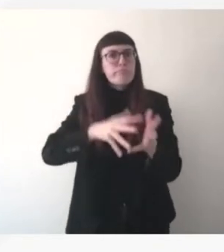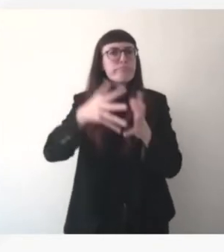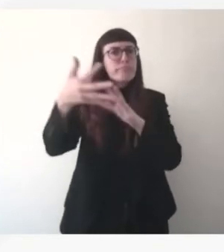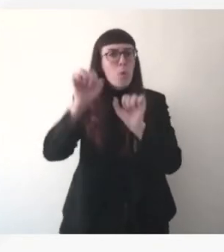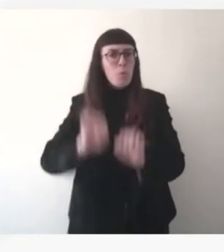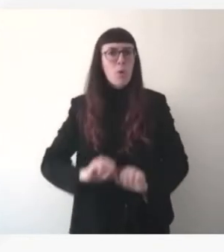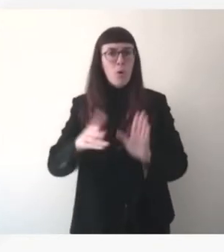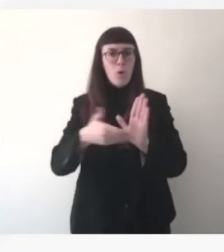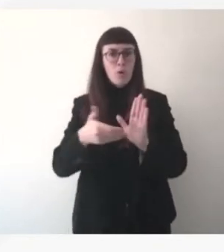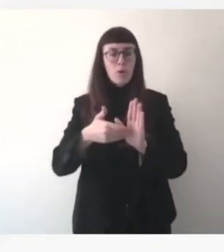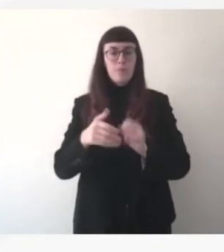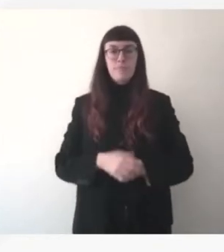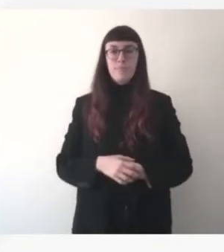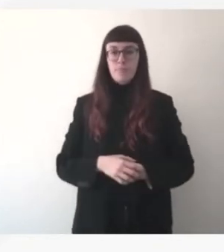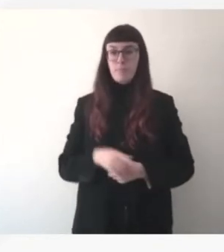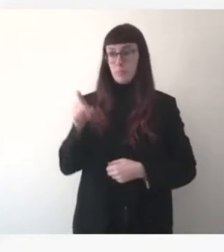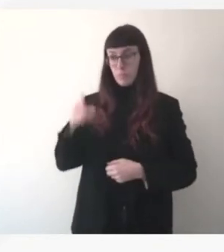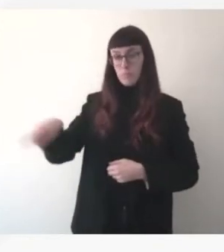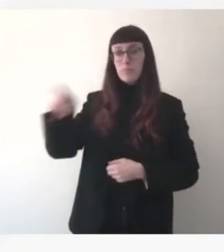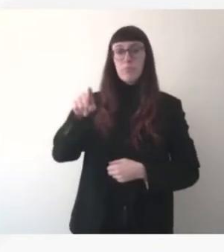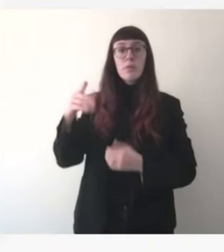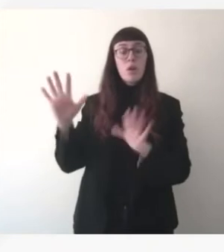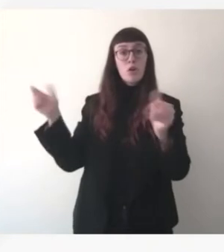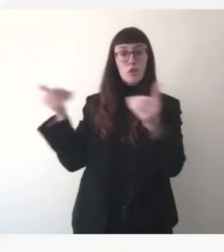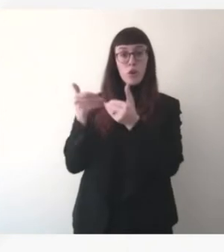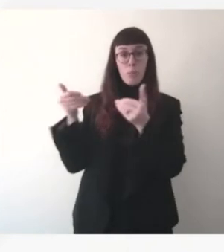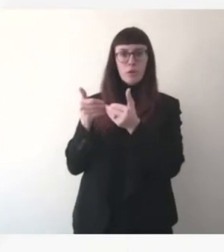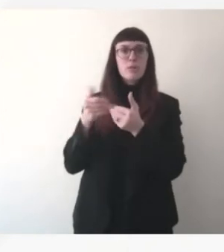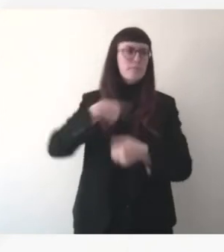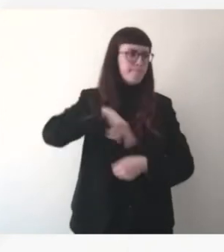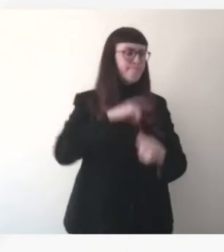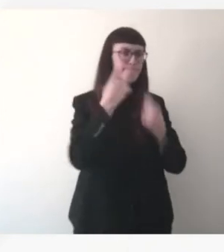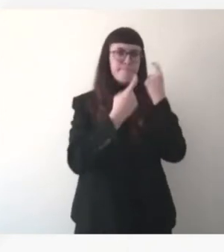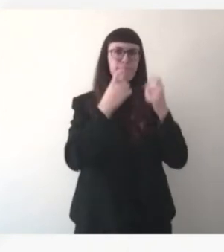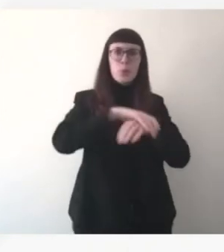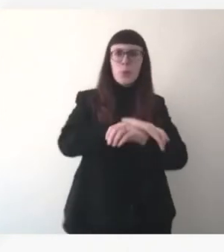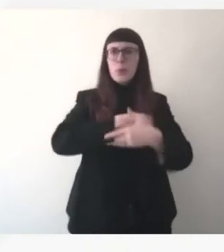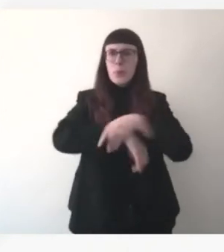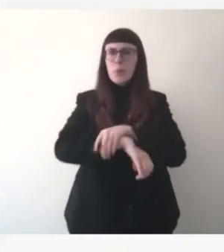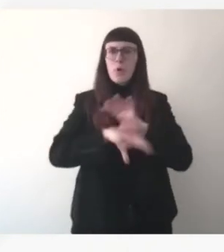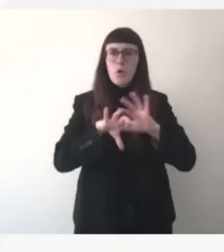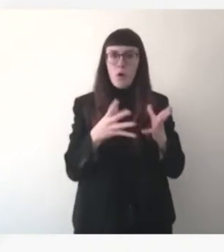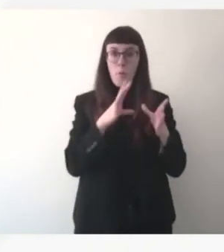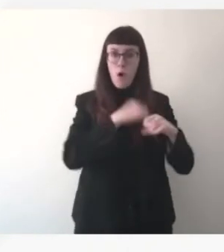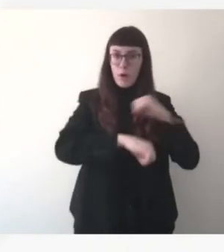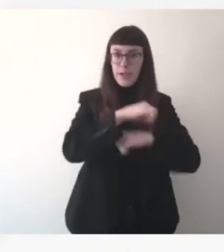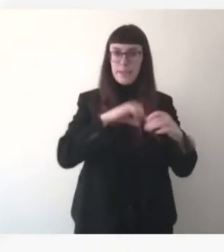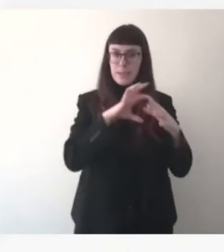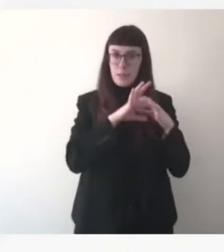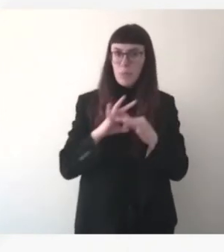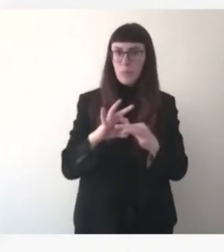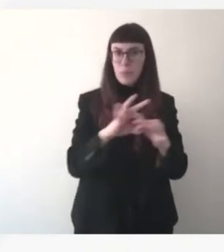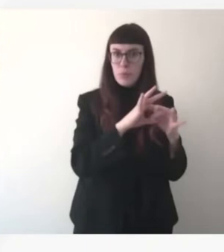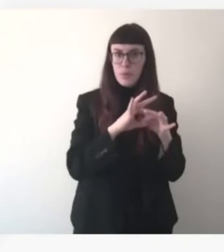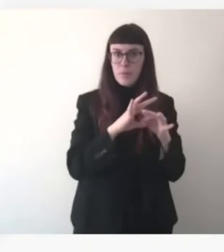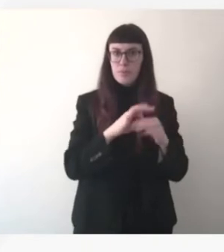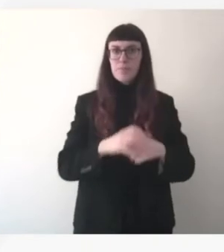de nos amis ukrainiens et nous sommes en train de nous coordonner avec l'aide évidemment de la commission pour faire en sorte de pouvoir y